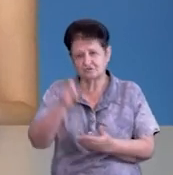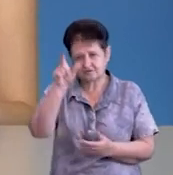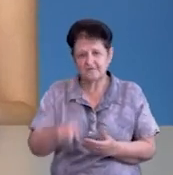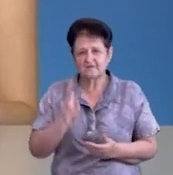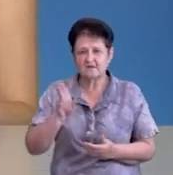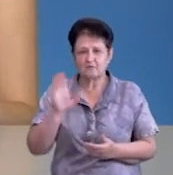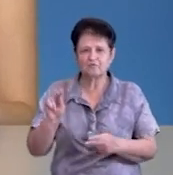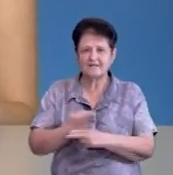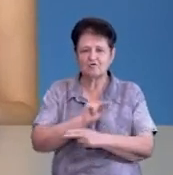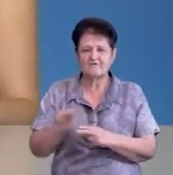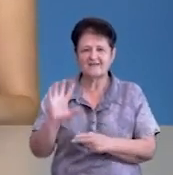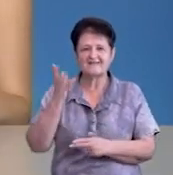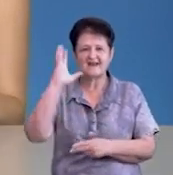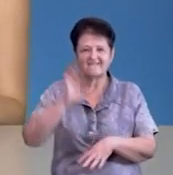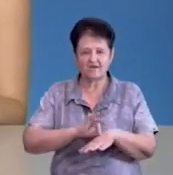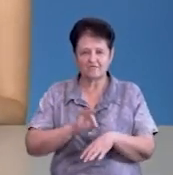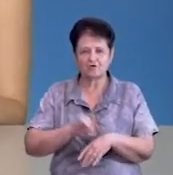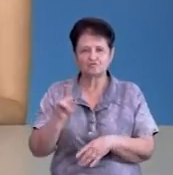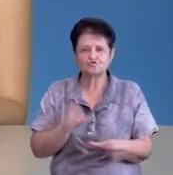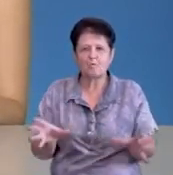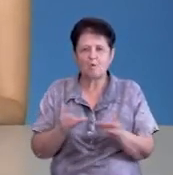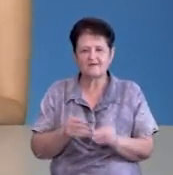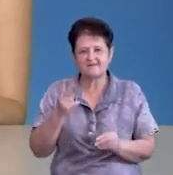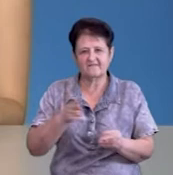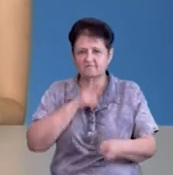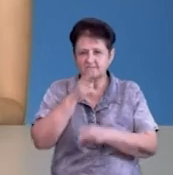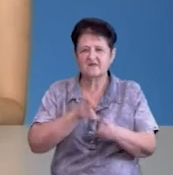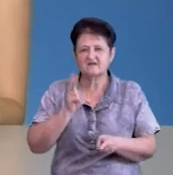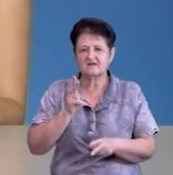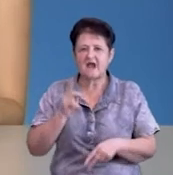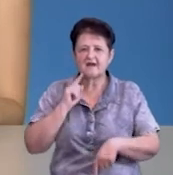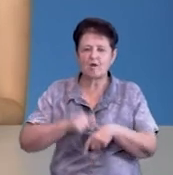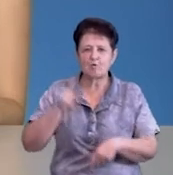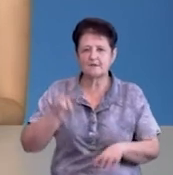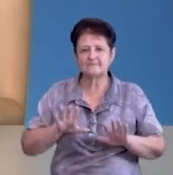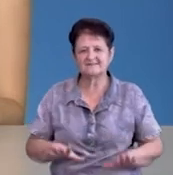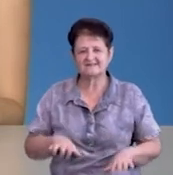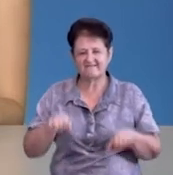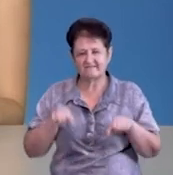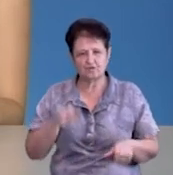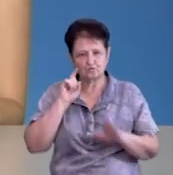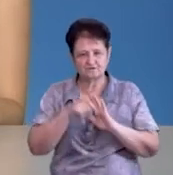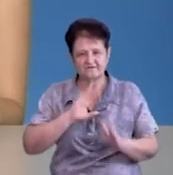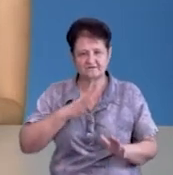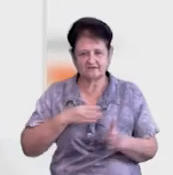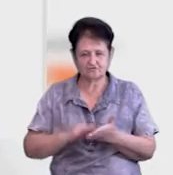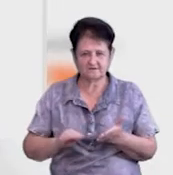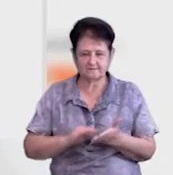людина, яка лікуватиме хворі дерева. Що поєднує ці дві петиції та як реагує місцева влада, дізнавався Гордій Єрмак.